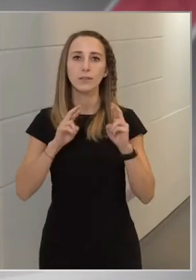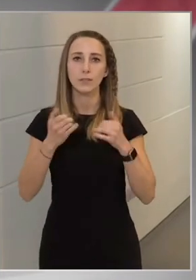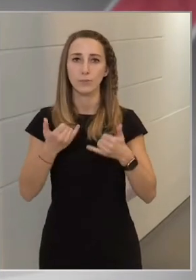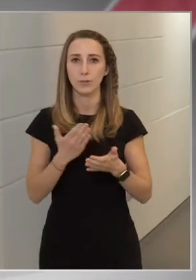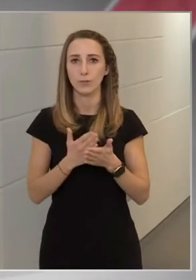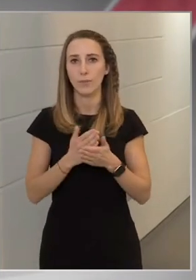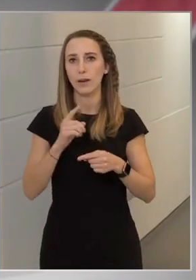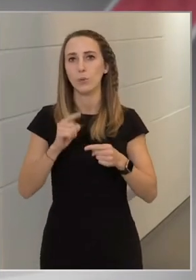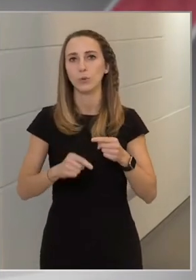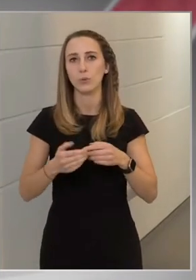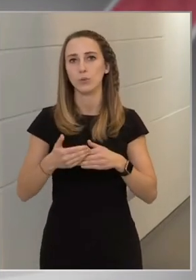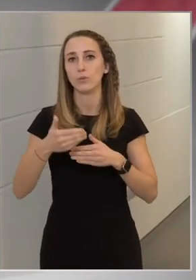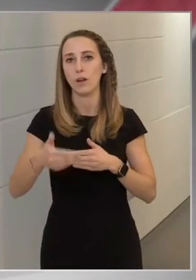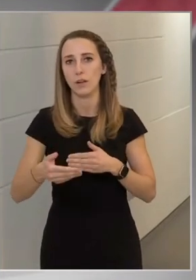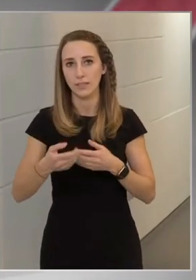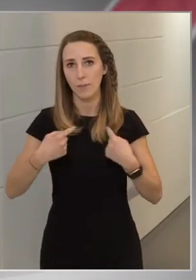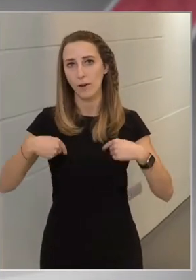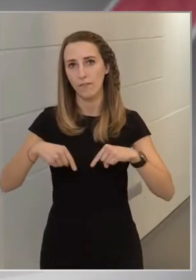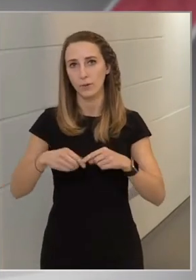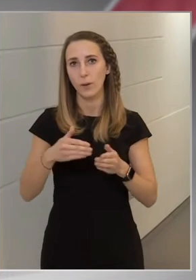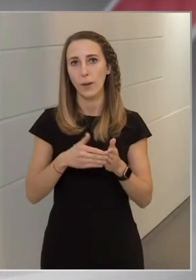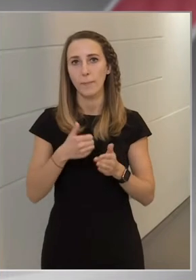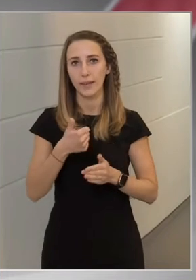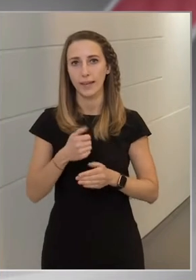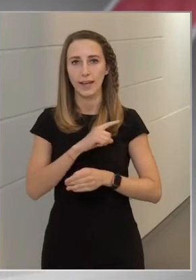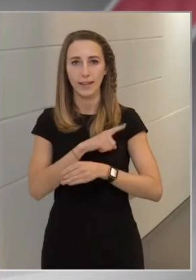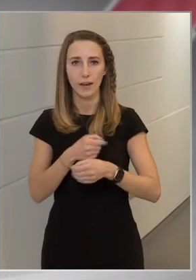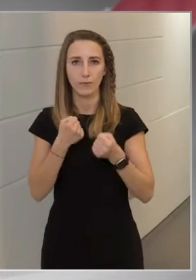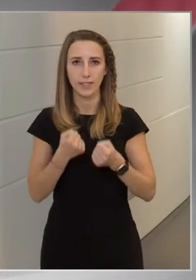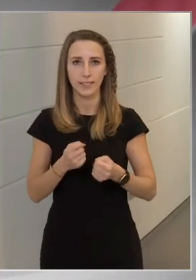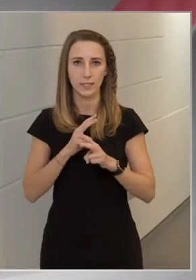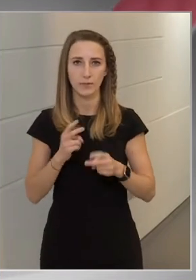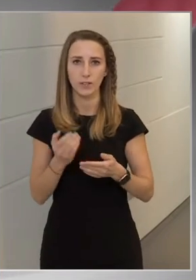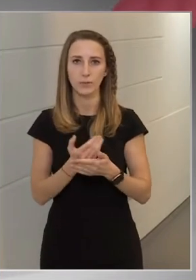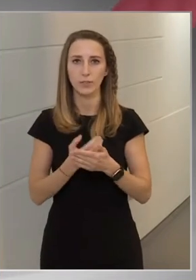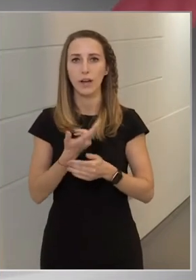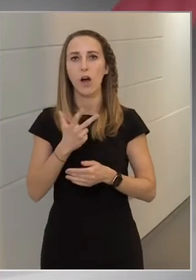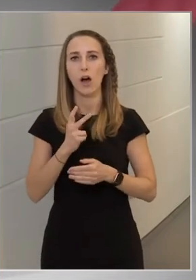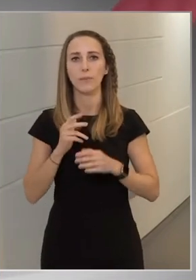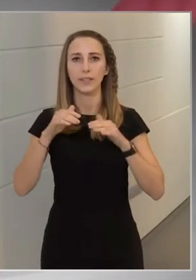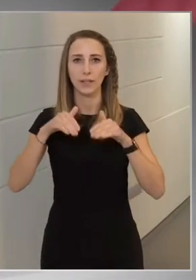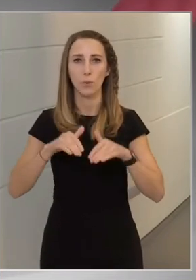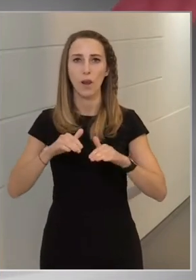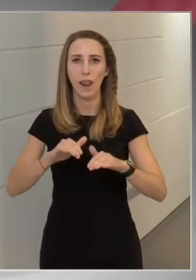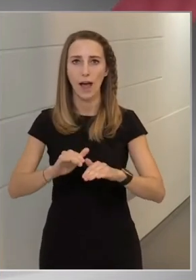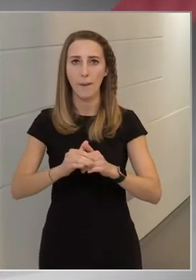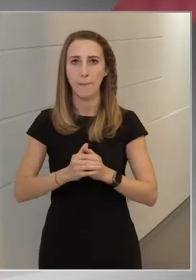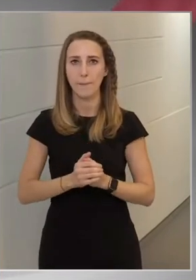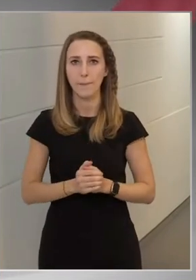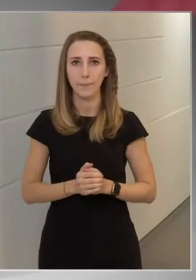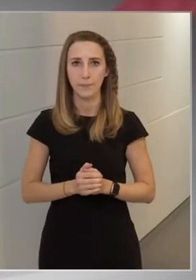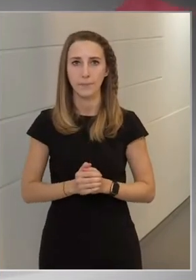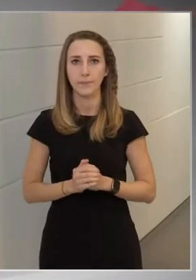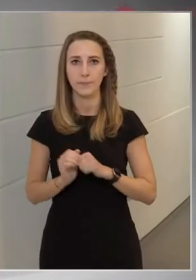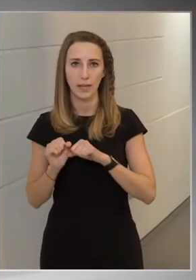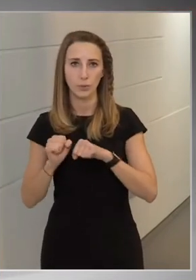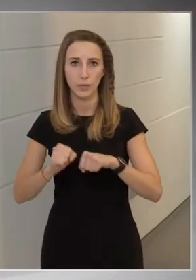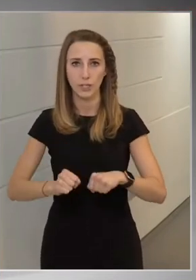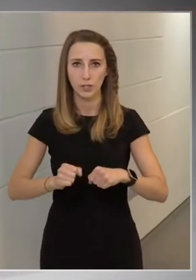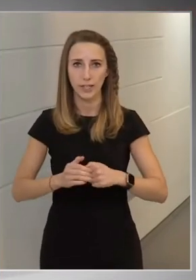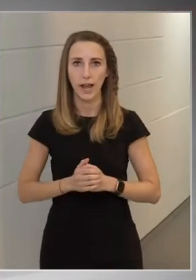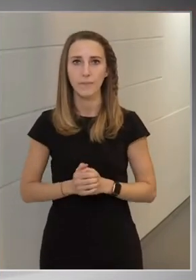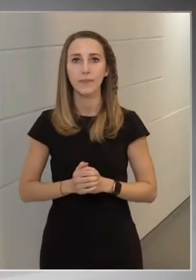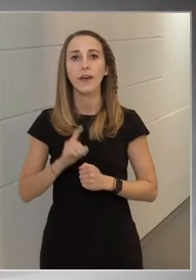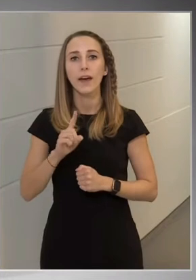hogy most már ennek utolsó szakaszában vagyunk. Még egy erőfeszítésre van szükség a harmadik hullámnak a legyűréséhez,